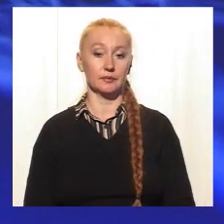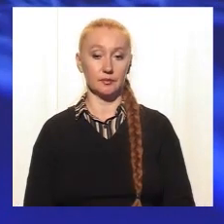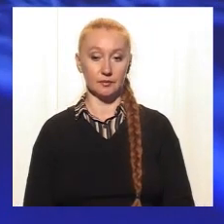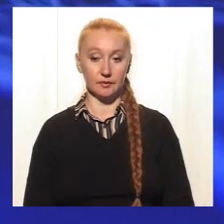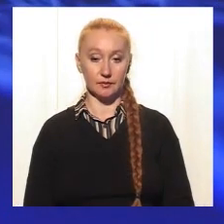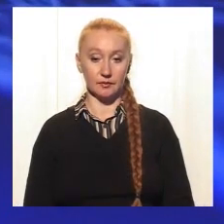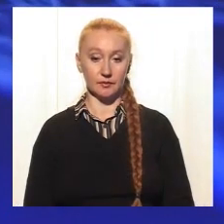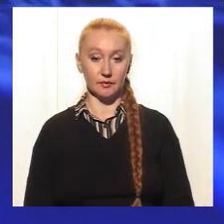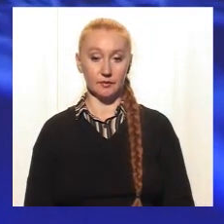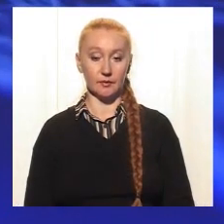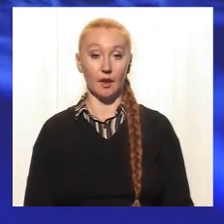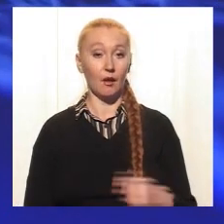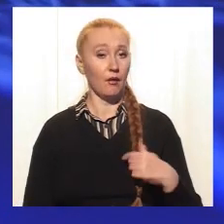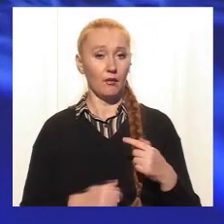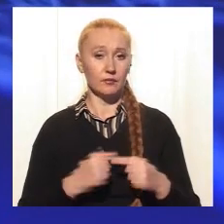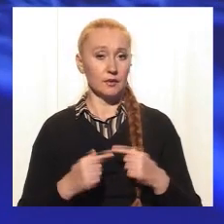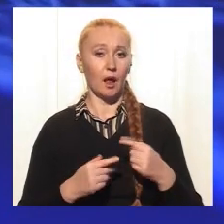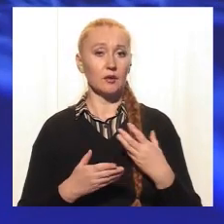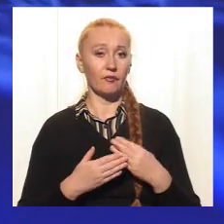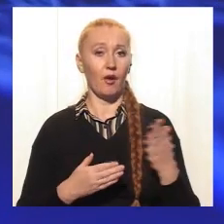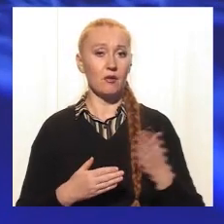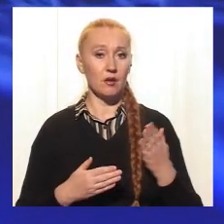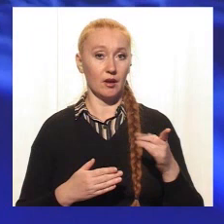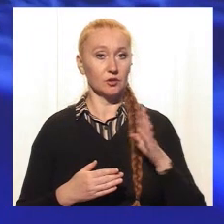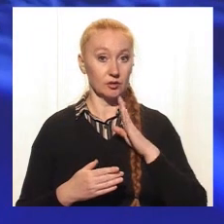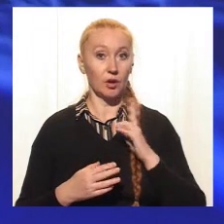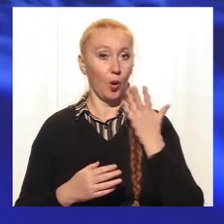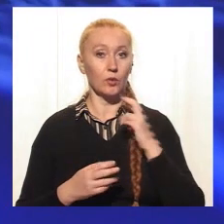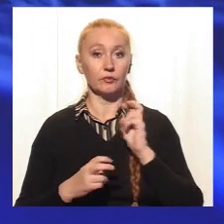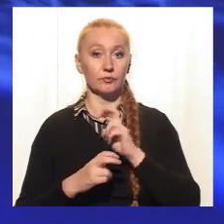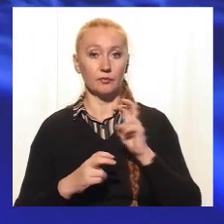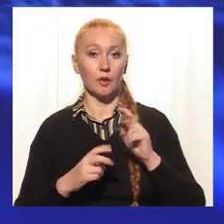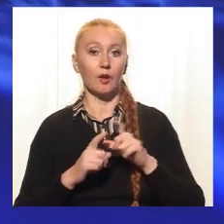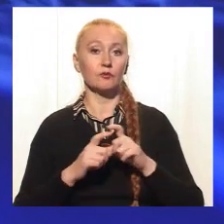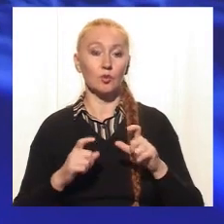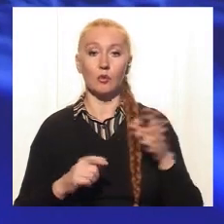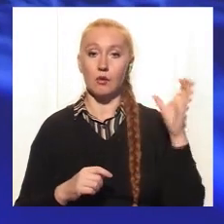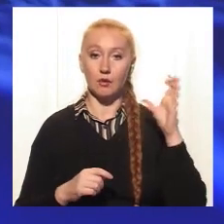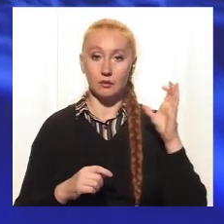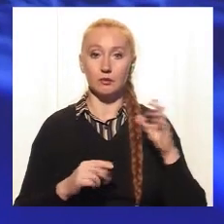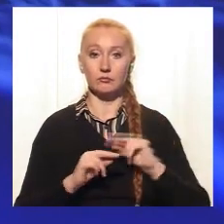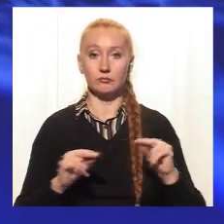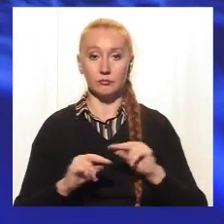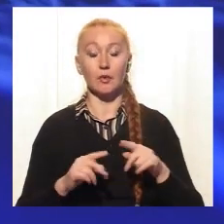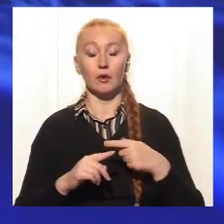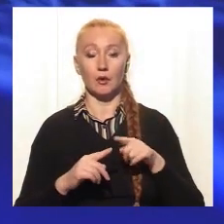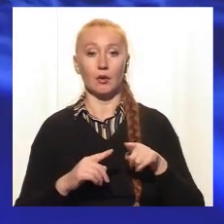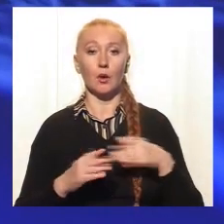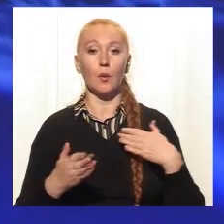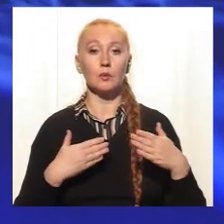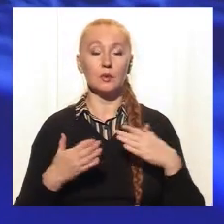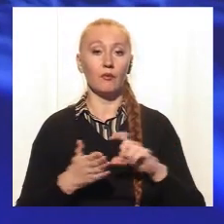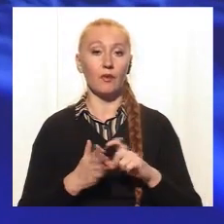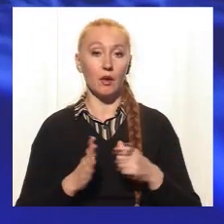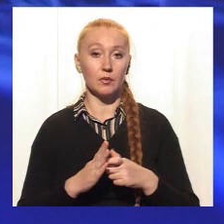всегда на своїх лекціях, коли хожу вузи, в школи, коли беседую непосредственно в